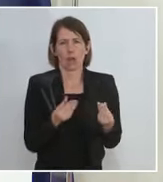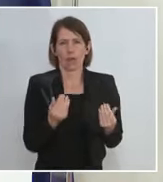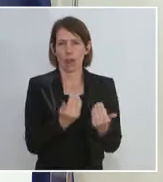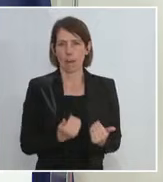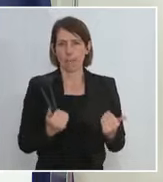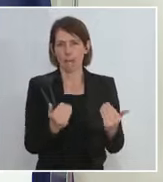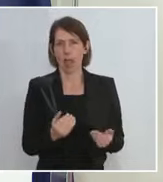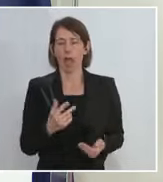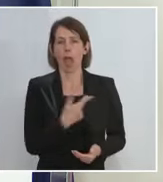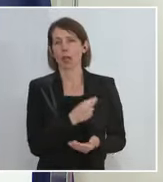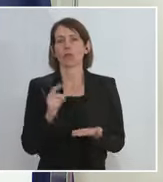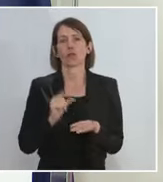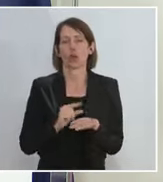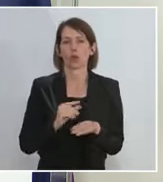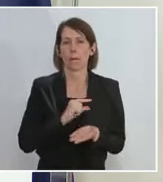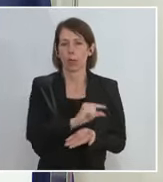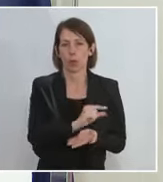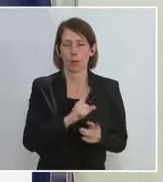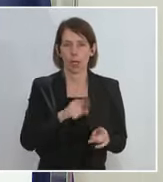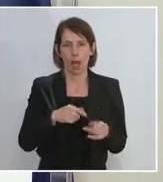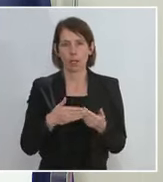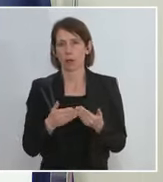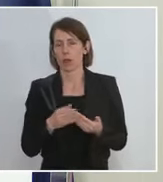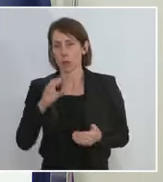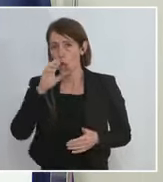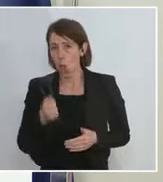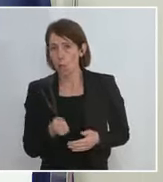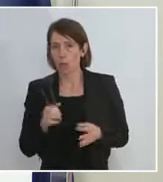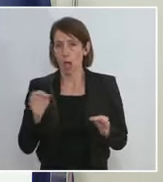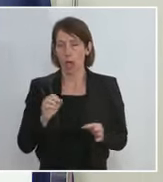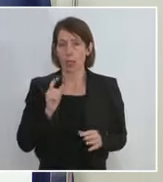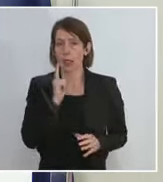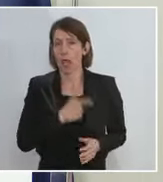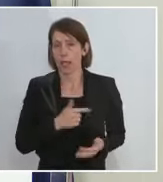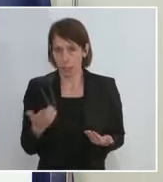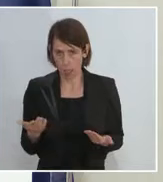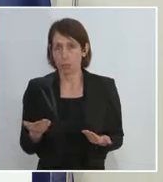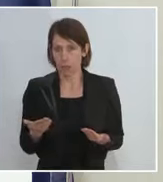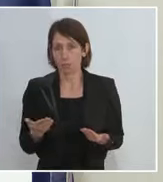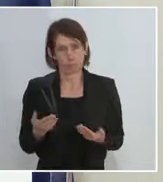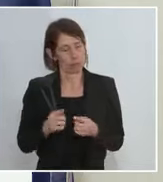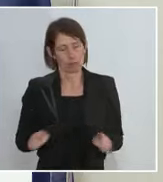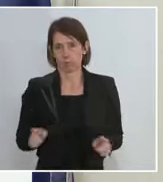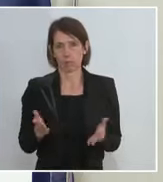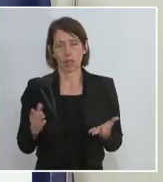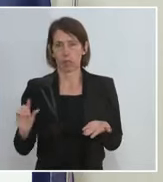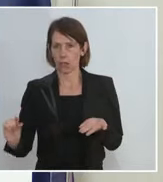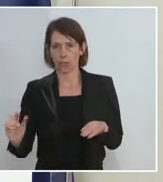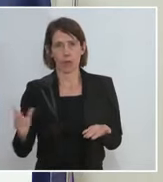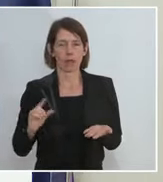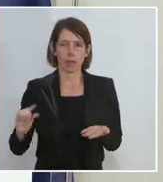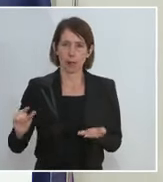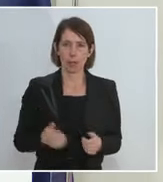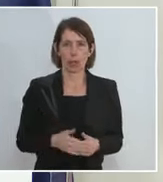Impfdosen bekommen, wie im Vergleich Länder wie Bulgarien oder Lettland. Das würde bedeuten, dass insbesondere einige